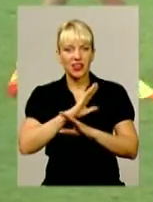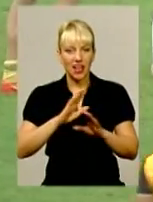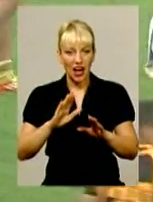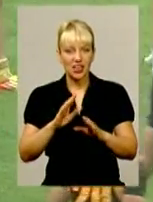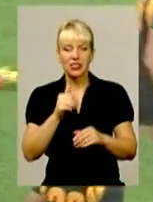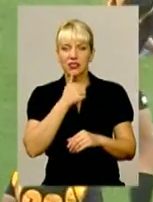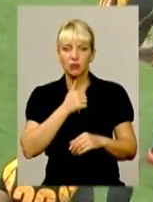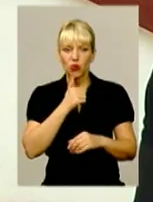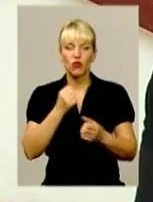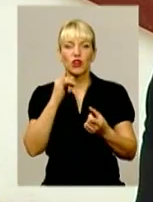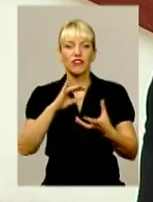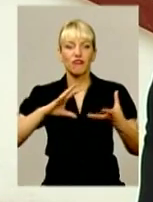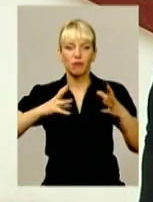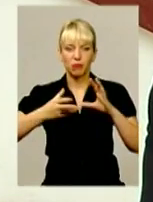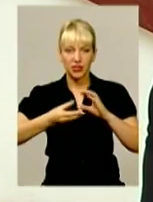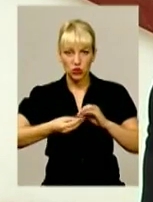Харківського Олімпу.